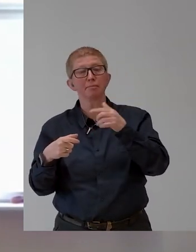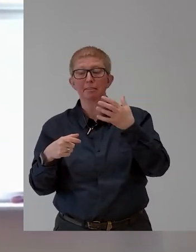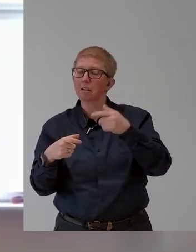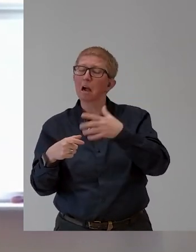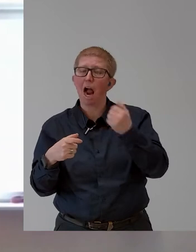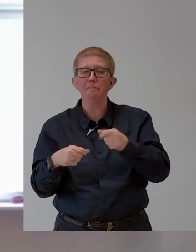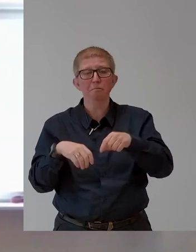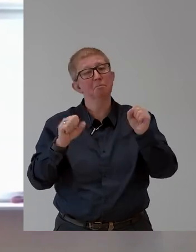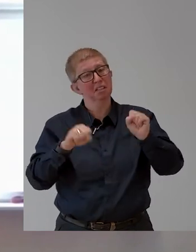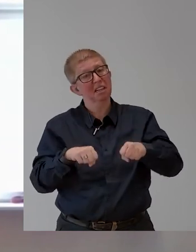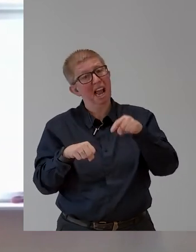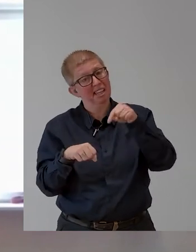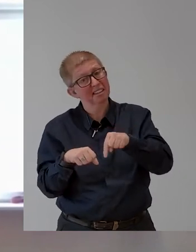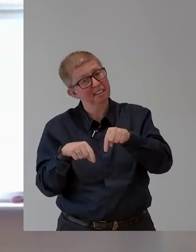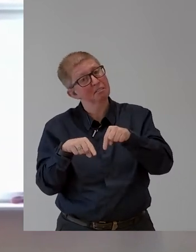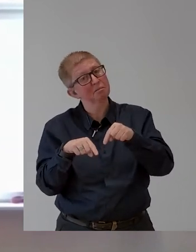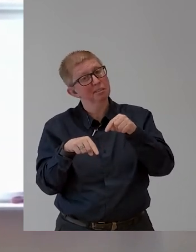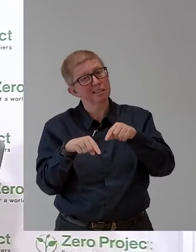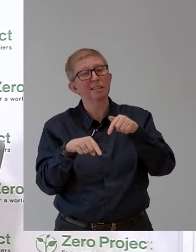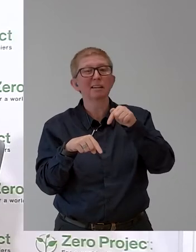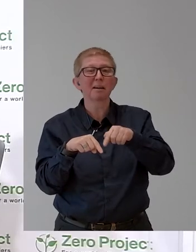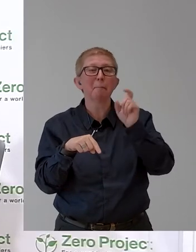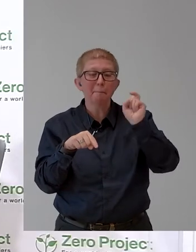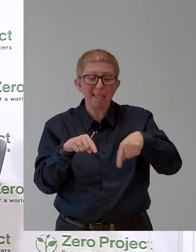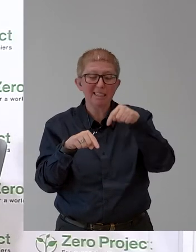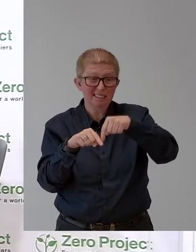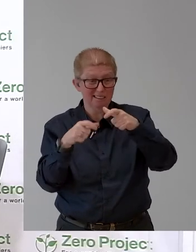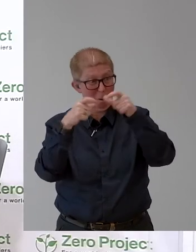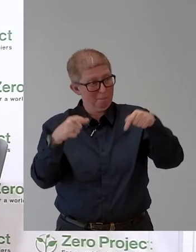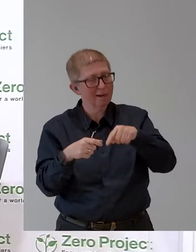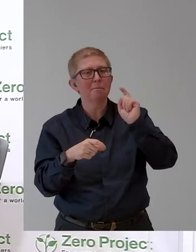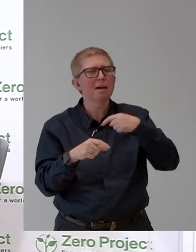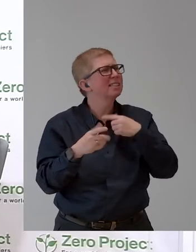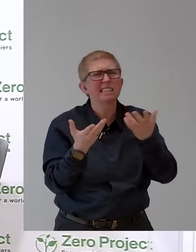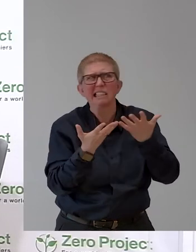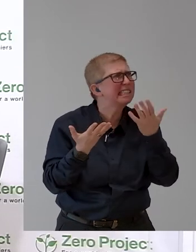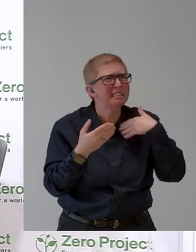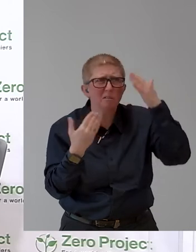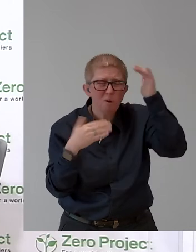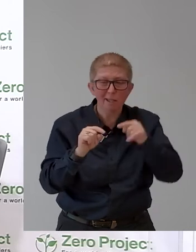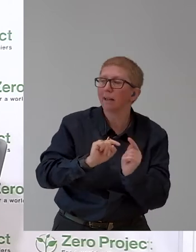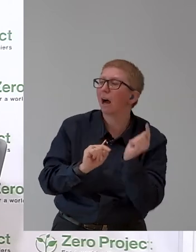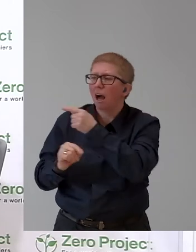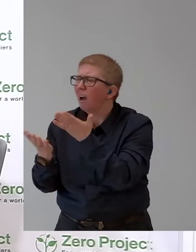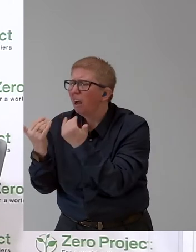annehmen und Beratung in Anspruch nehmen. Ja, da möchte ich ja schon zum letzten Punkt unserer Diskussion kommen.